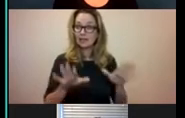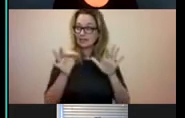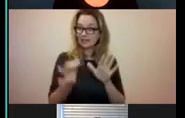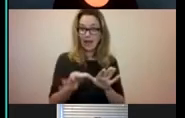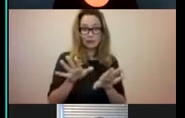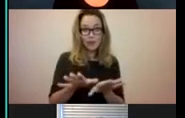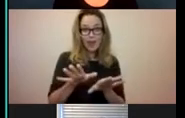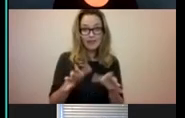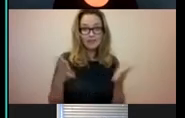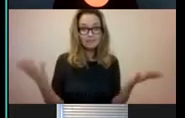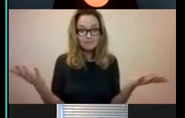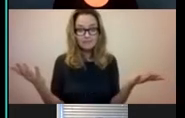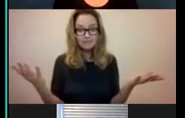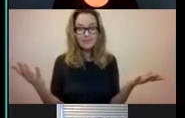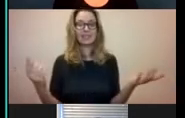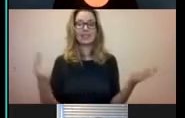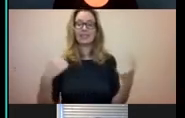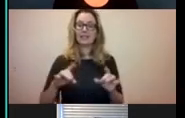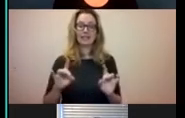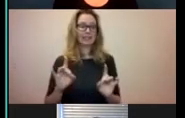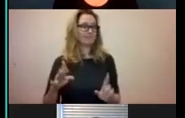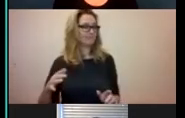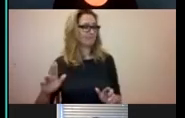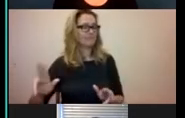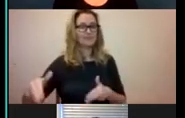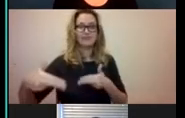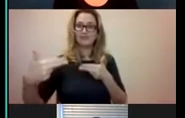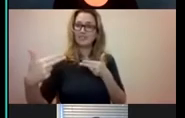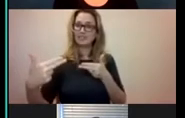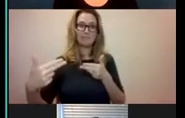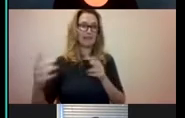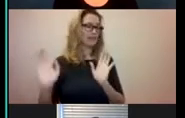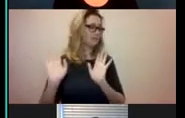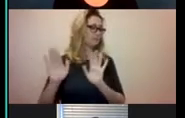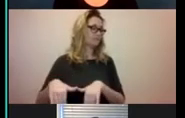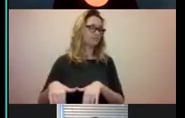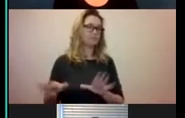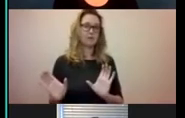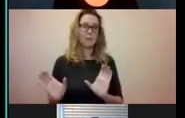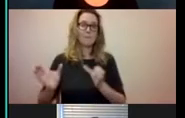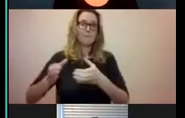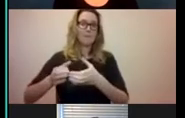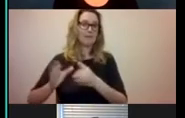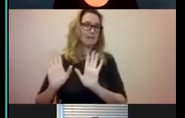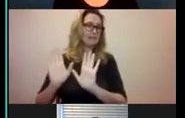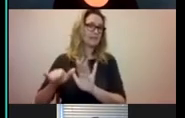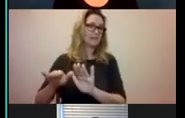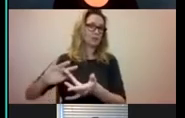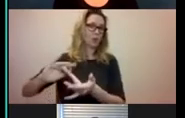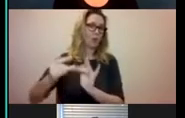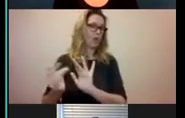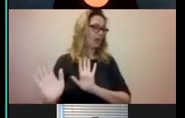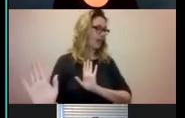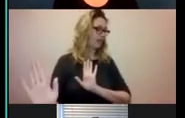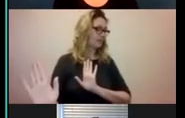Ik had helemaal niks met videobellen of met meetings online. Daar had ik helemaal geen